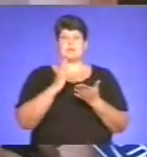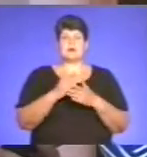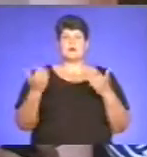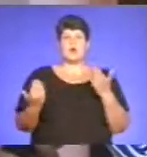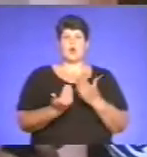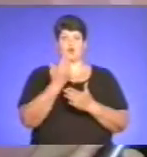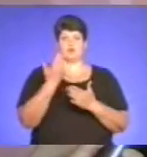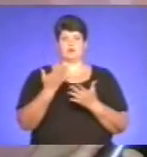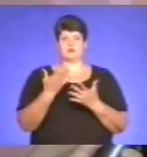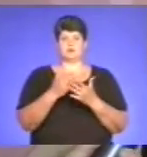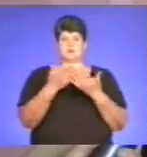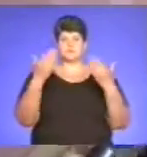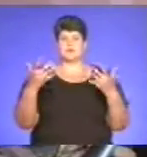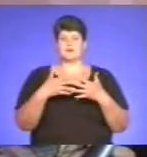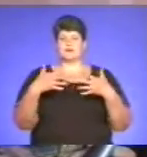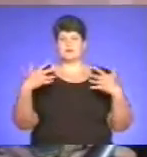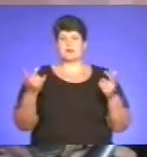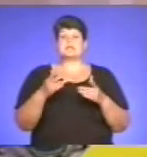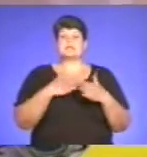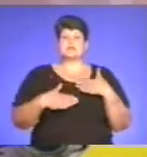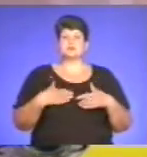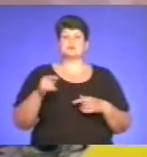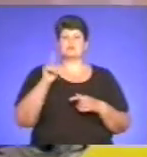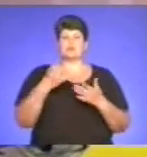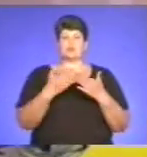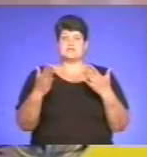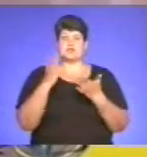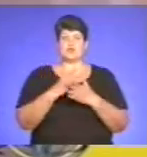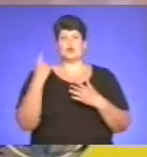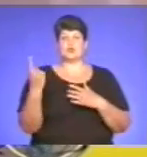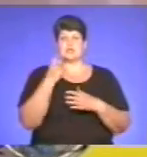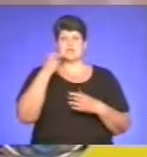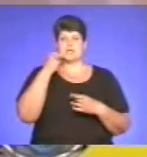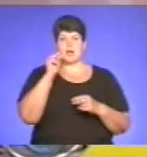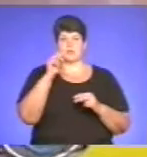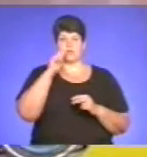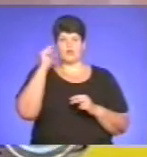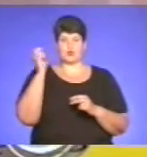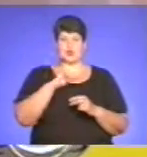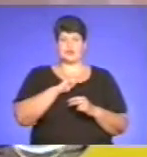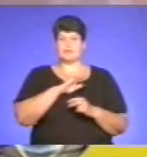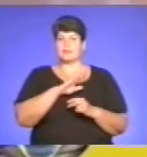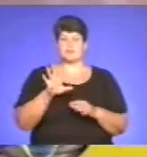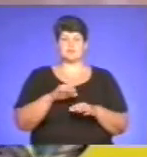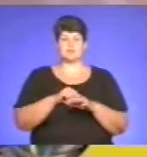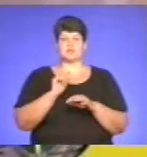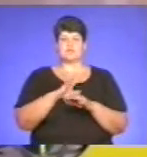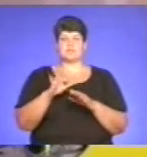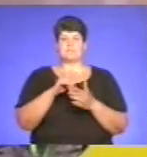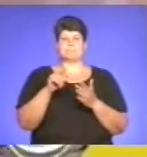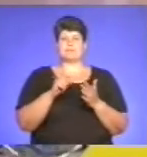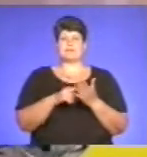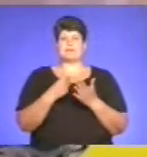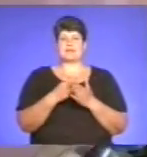концепцію музея. Тішимося, що музей сьогодні у нас є одним із кращих в Україні. Ми не будемо зачіпати зараз питання